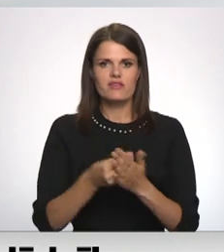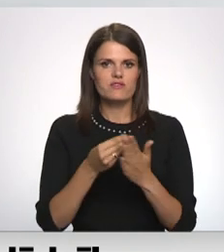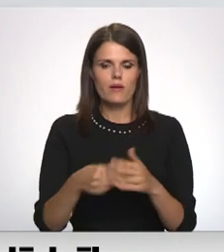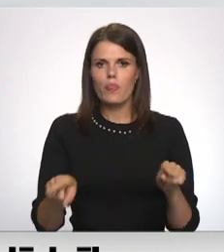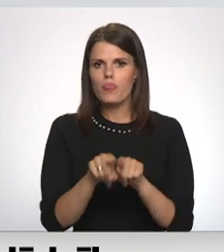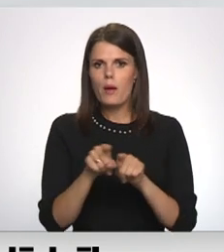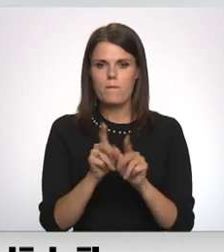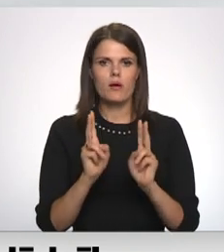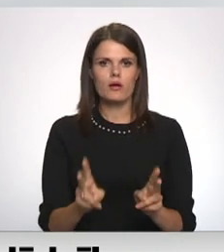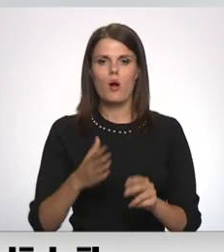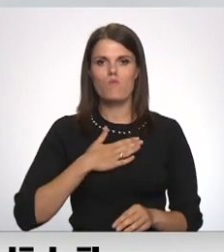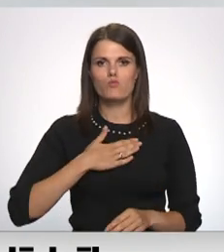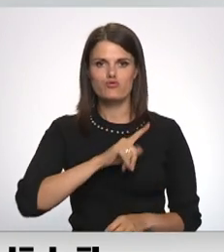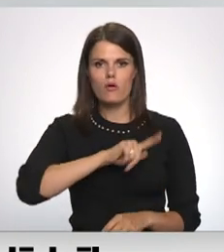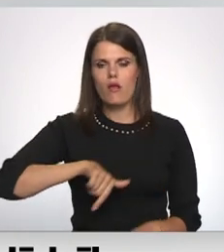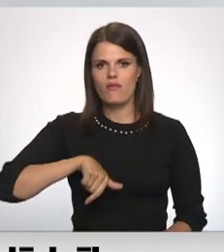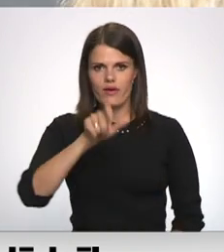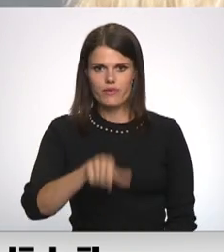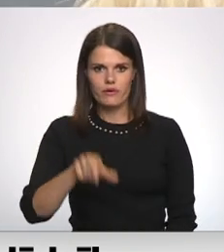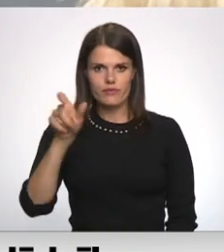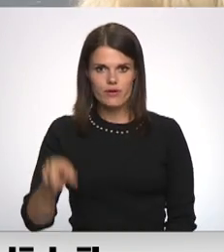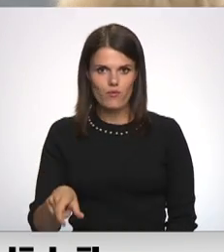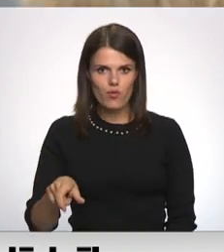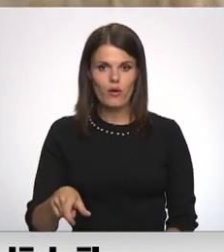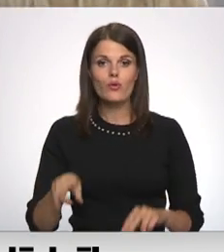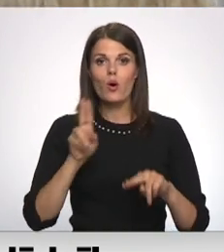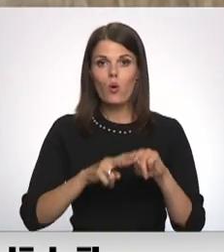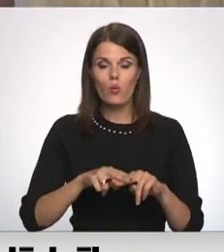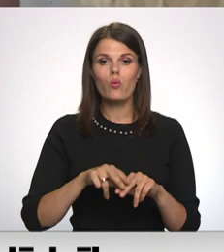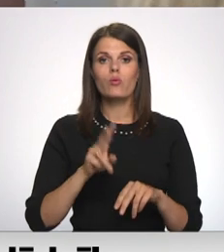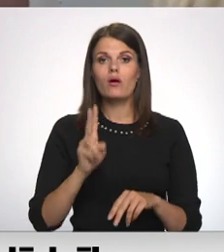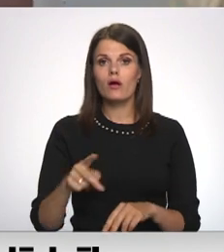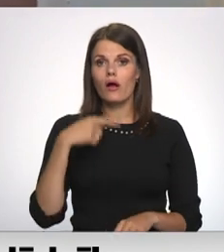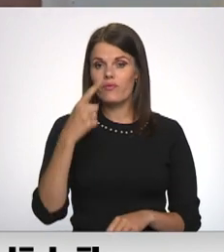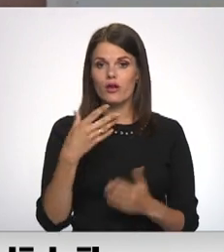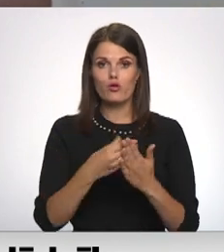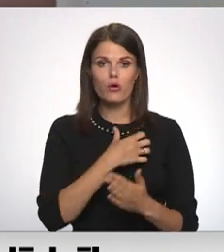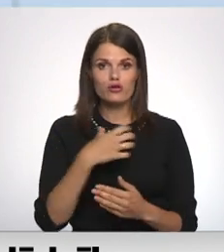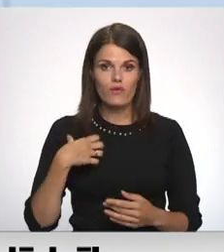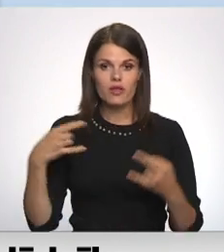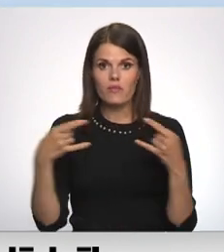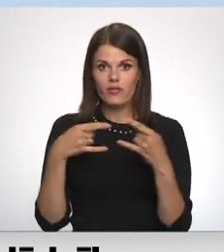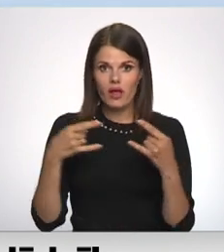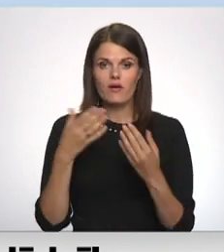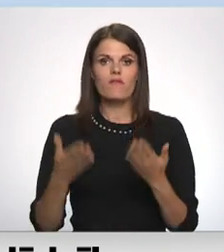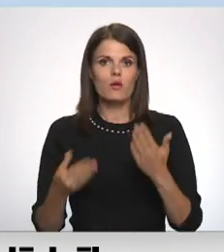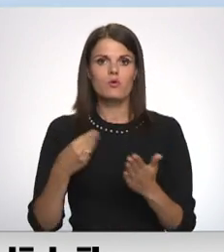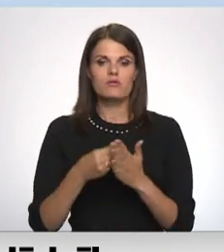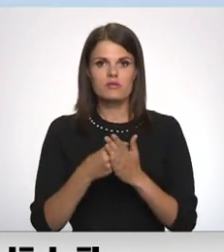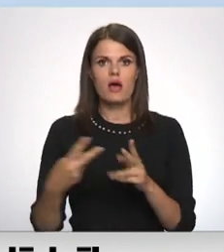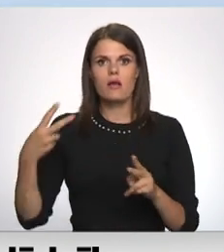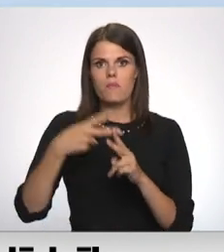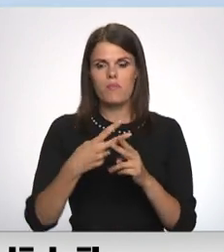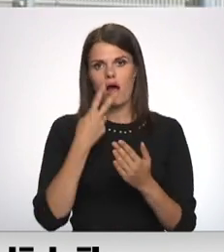kā mūsu Latvijas iedzīvotāji. Turklāt, kā RedTV atzīst pašvaldības, iespējams tarifas šogad nāksies pārskatīt